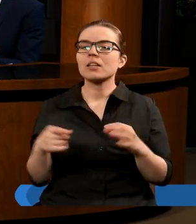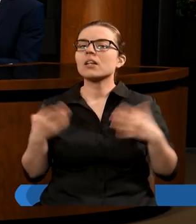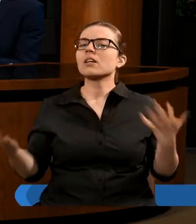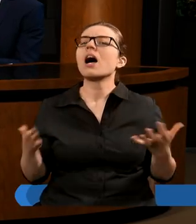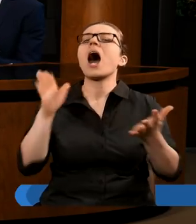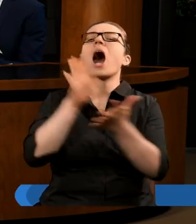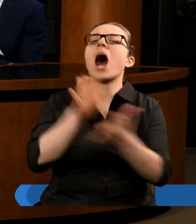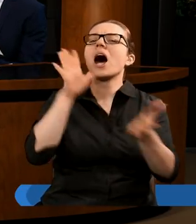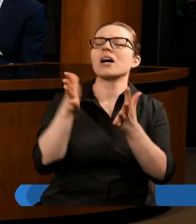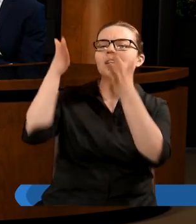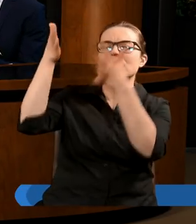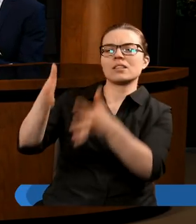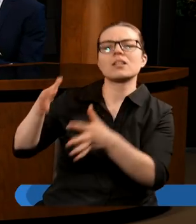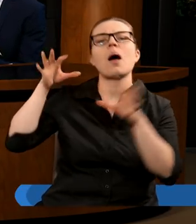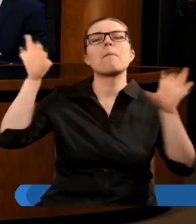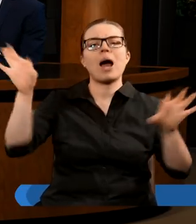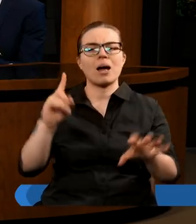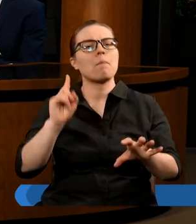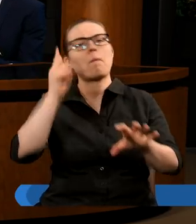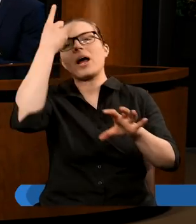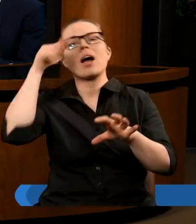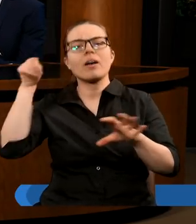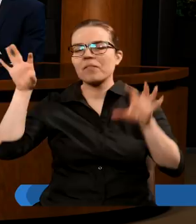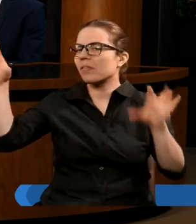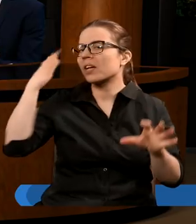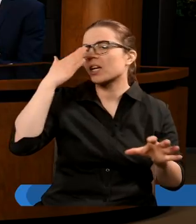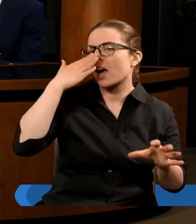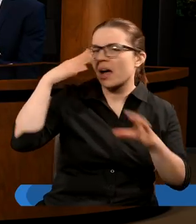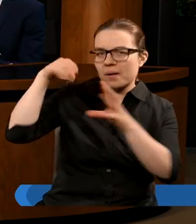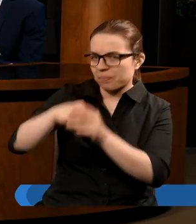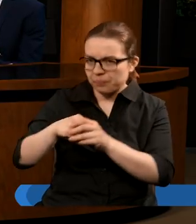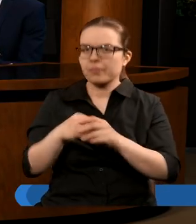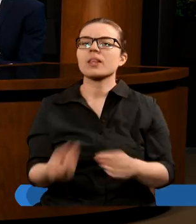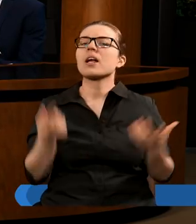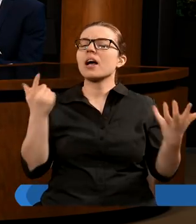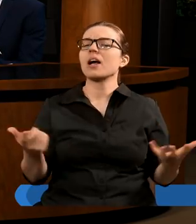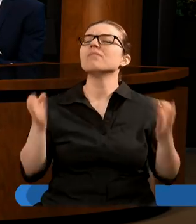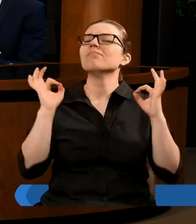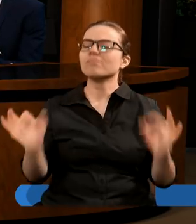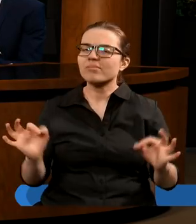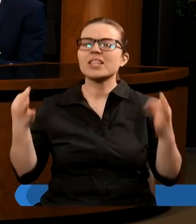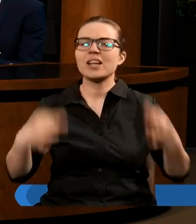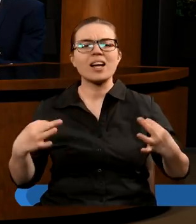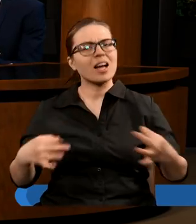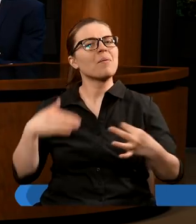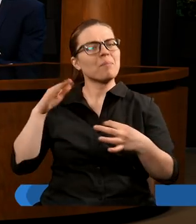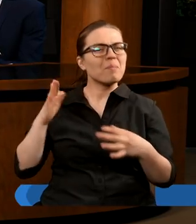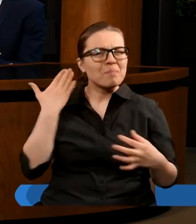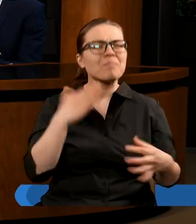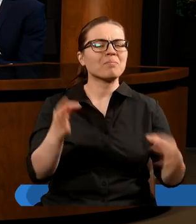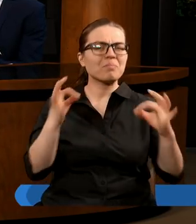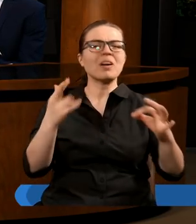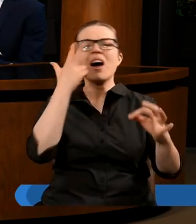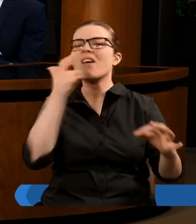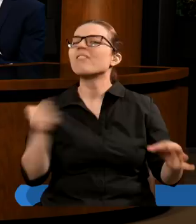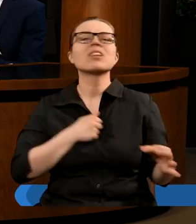charakterystykę tej pierwszej bestii. I główną taką rzeczą, która była w sumie najbardziej widoczna,